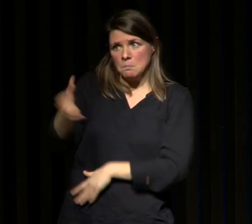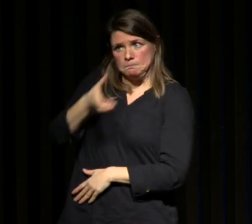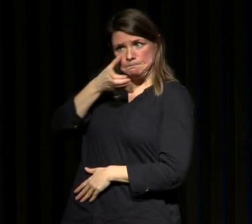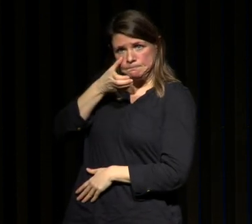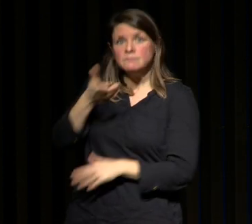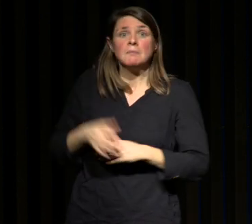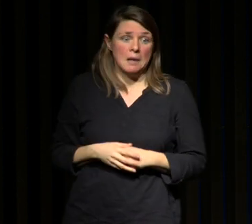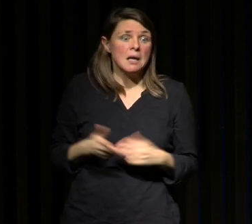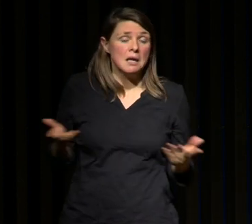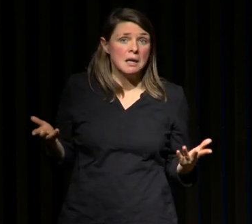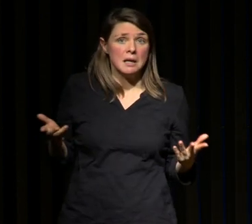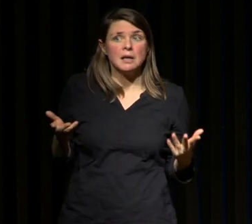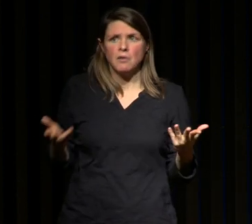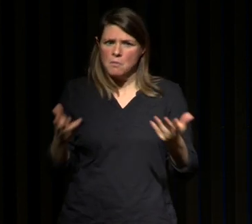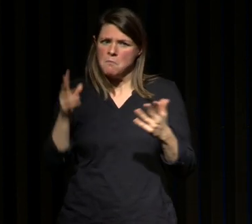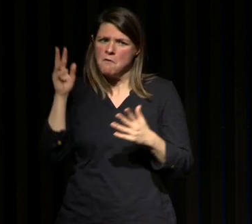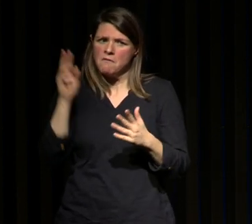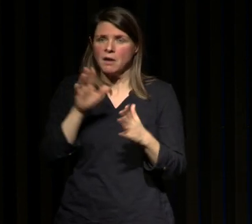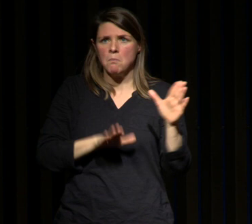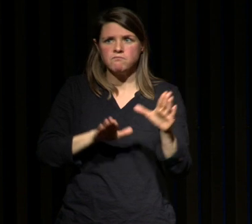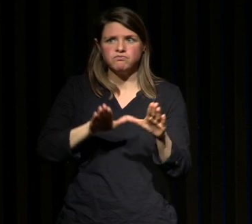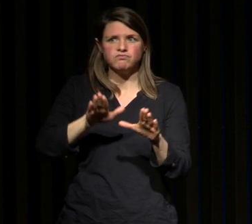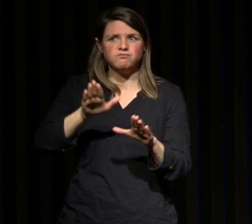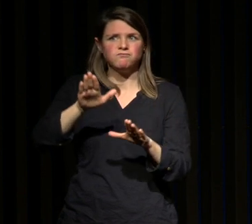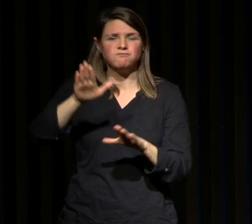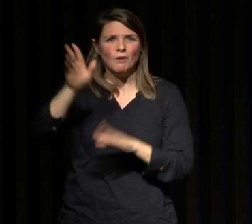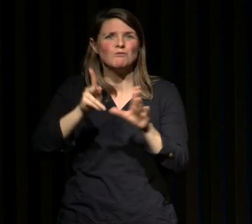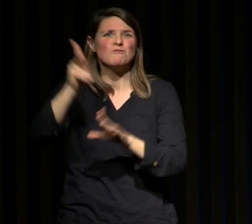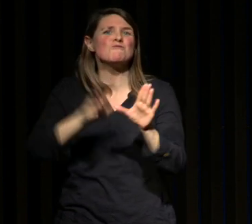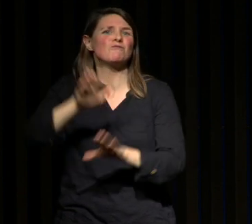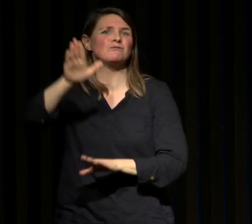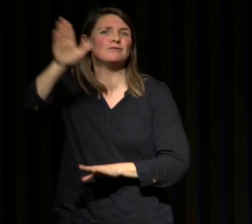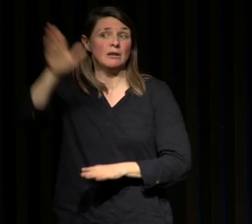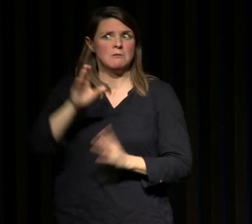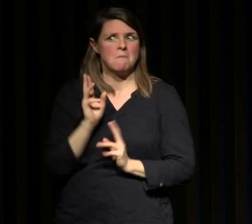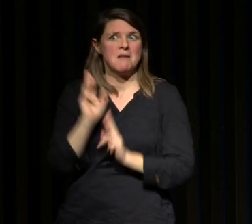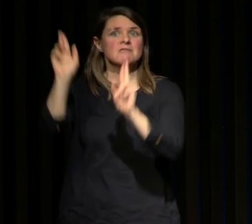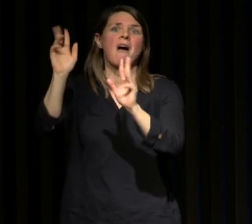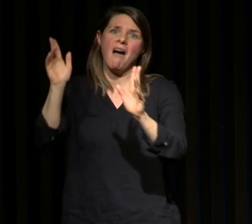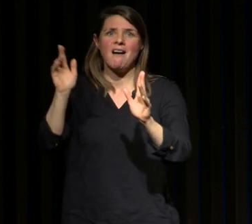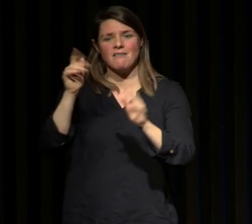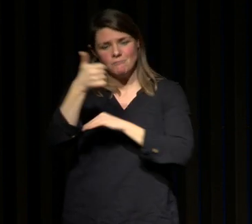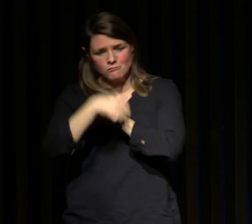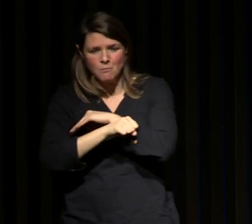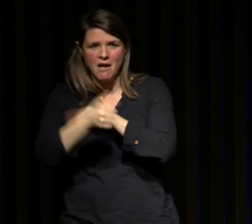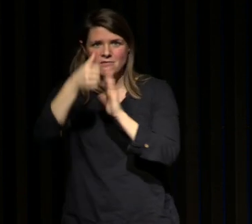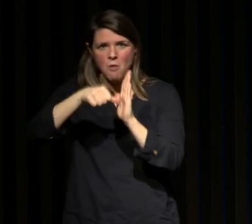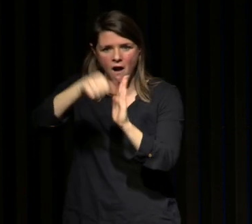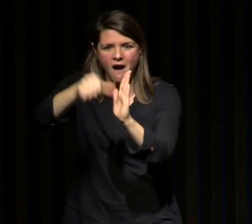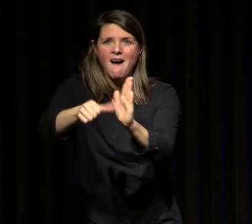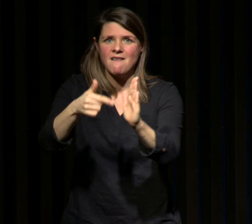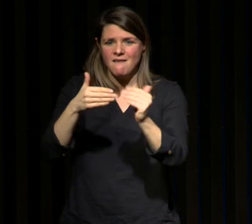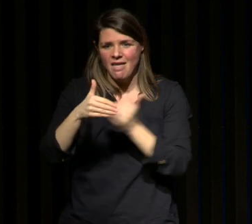on pense qu'on est sur un schéma croissant et donc on espère pouvoir amener dans les semaines et dans les mois qui viennent